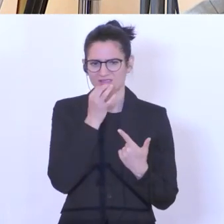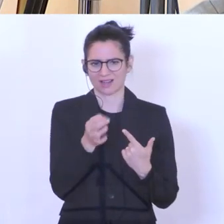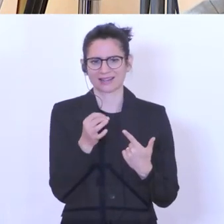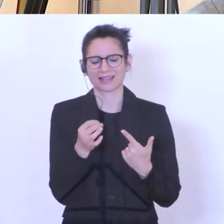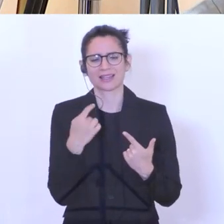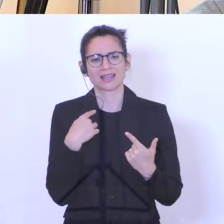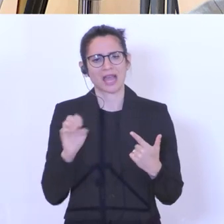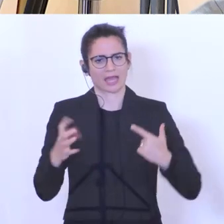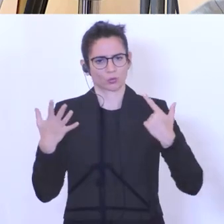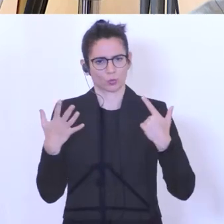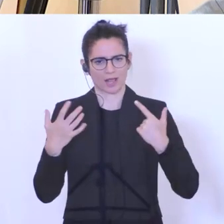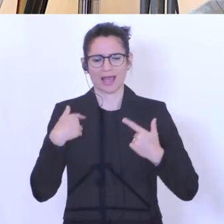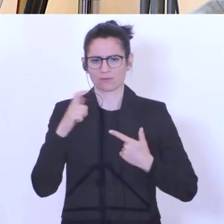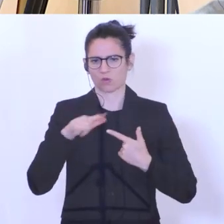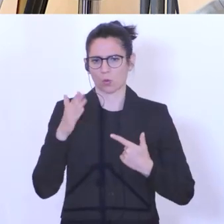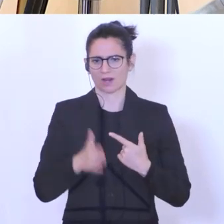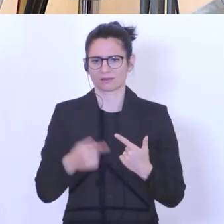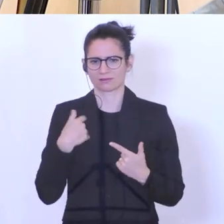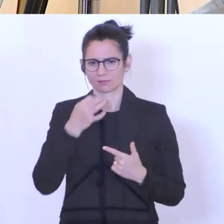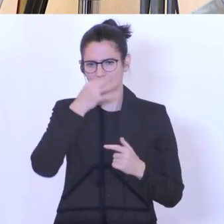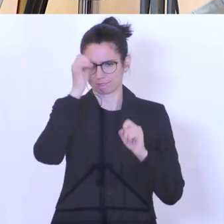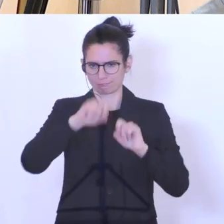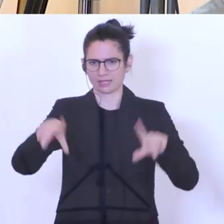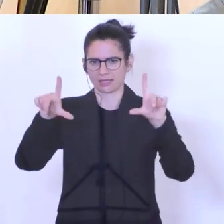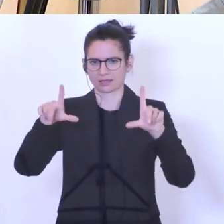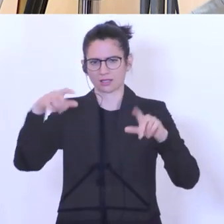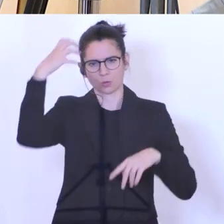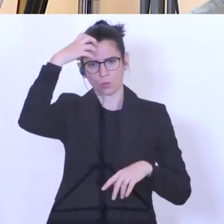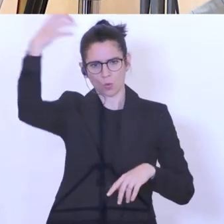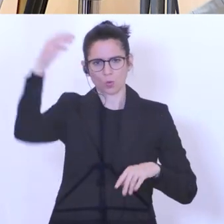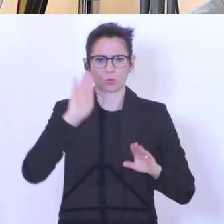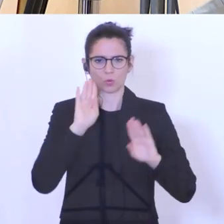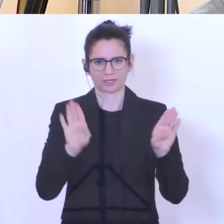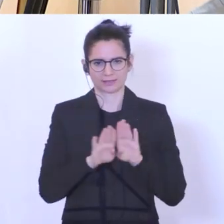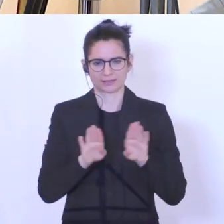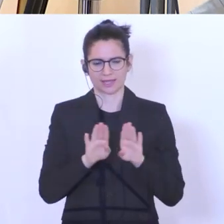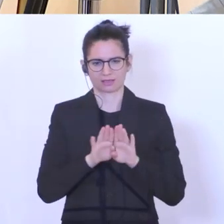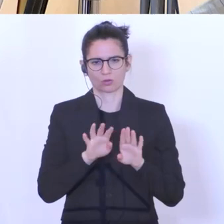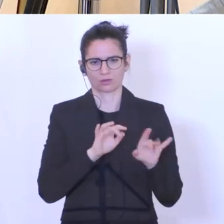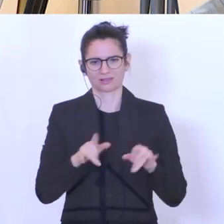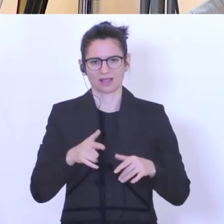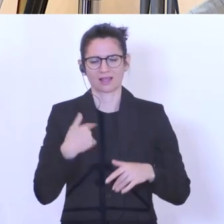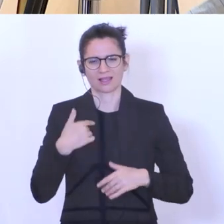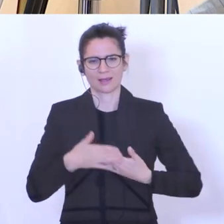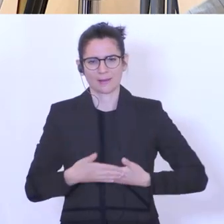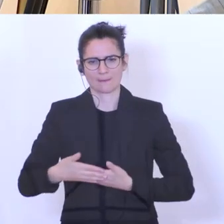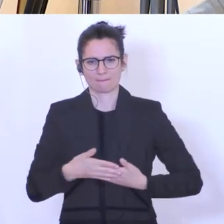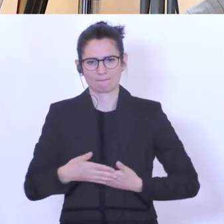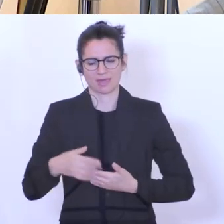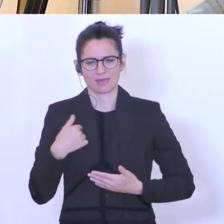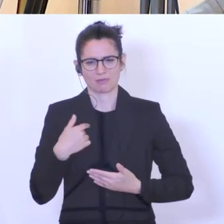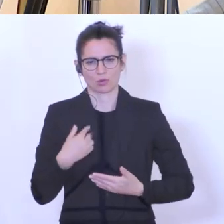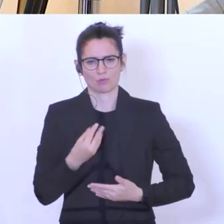aktuelle Geschichte ansprechen. Am Wochenende ist ein Bild von Ihnen erschienen in der Kronenzeitung, wo Sie einem Baby Geldscheine